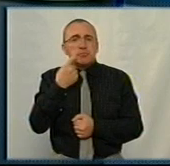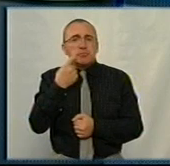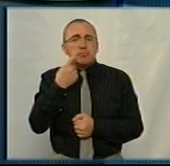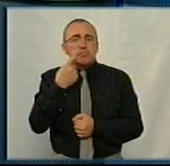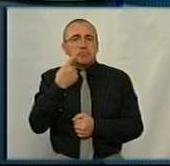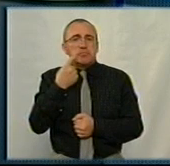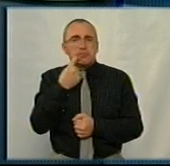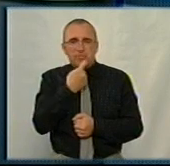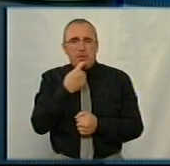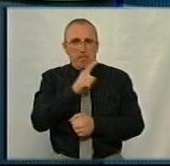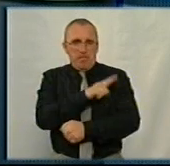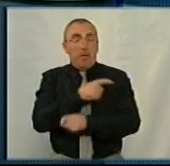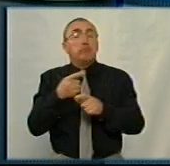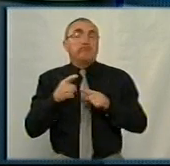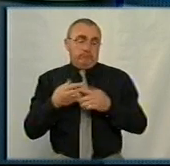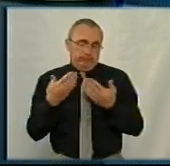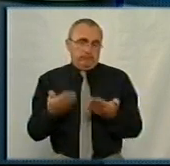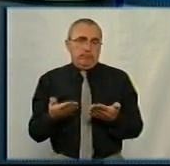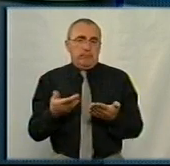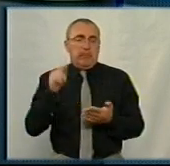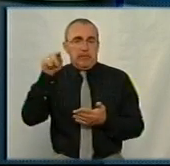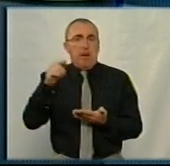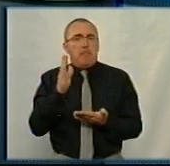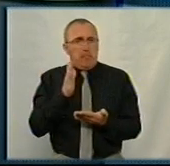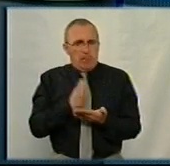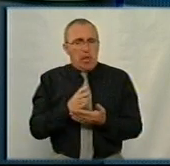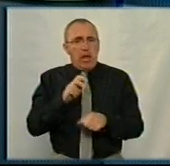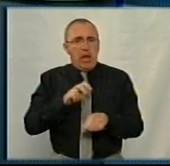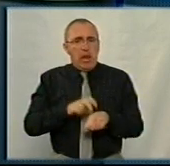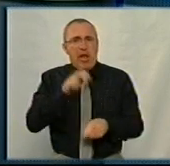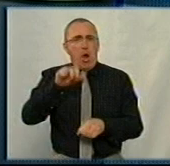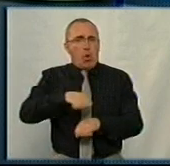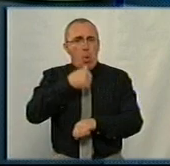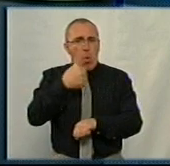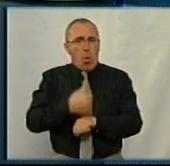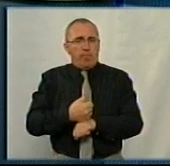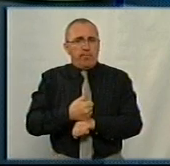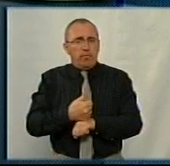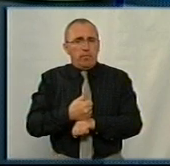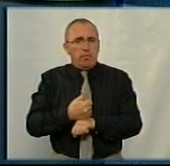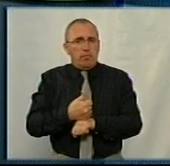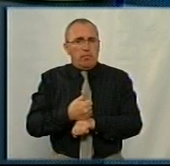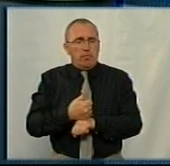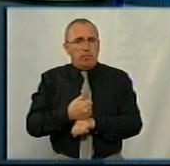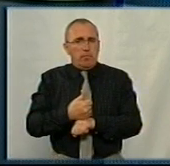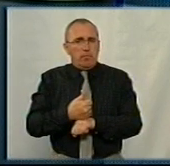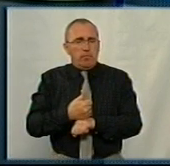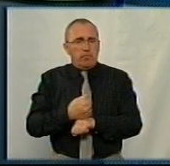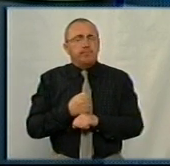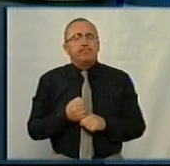так. Там, до речі, здається, є лікар головний. Мова про місто, перепрошую.